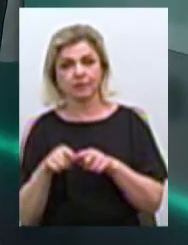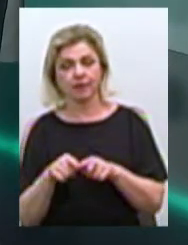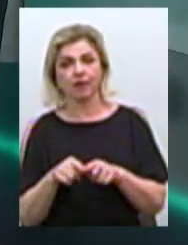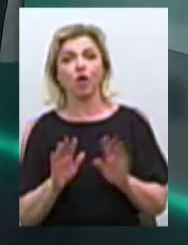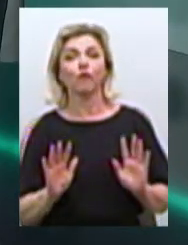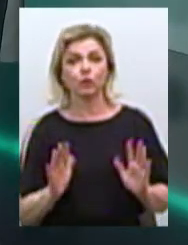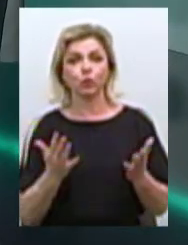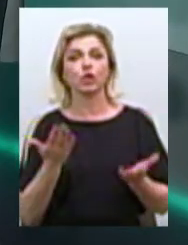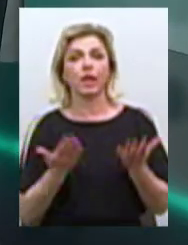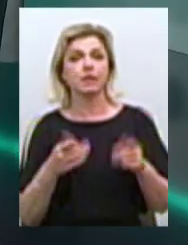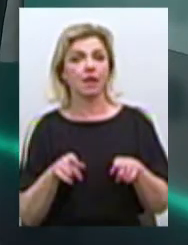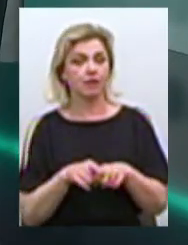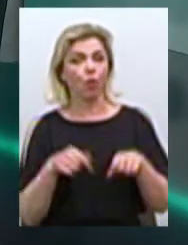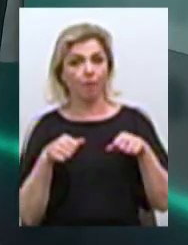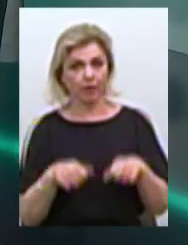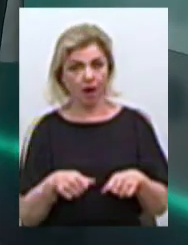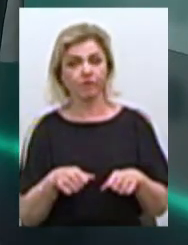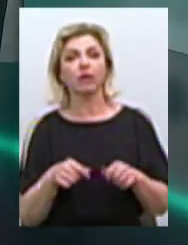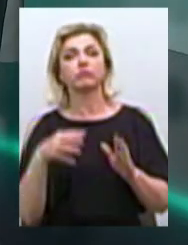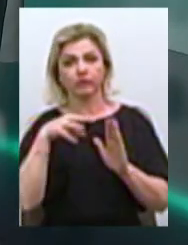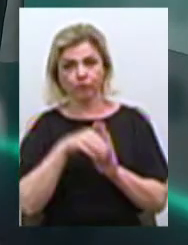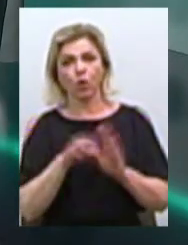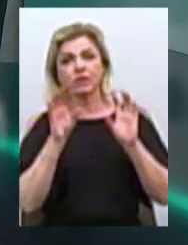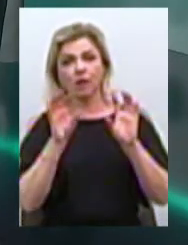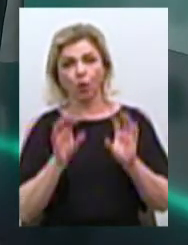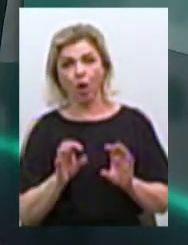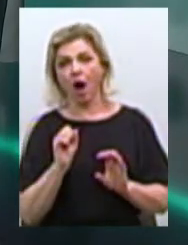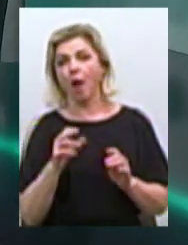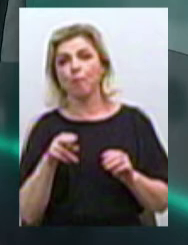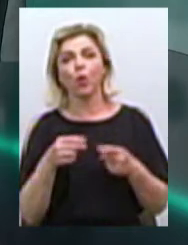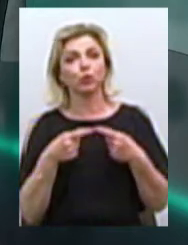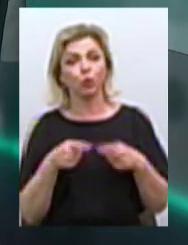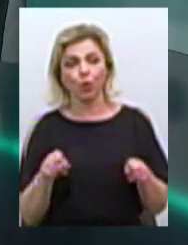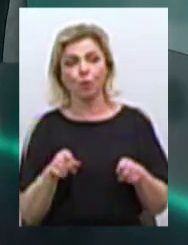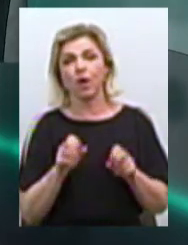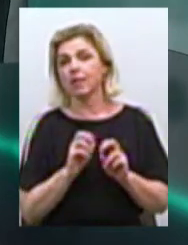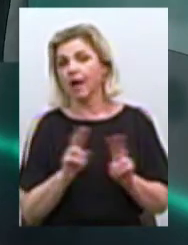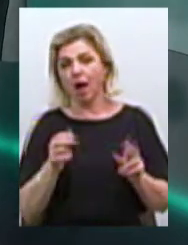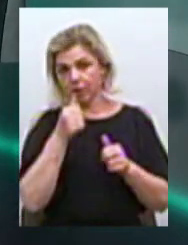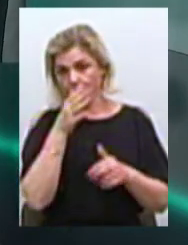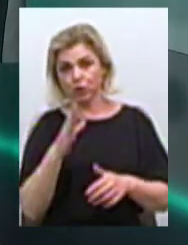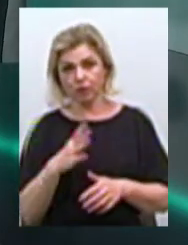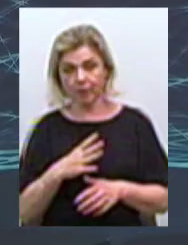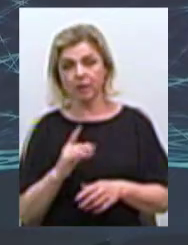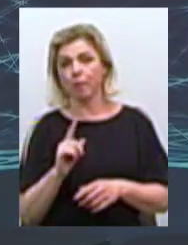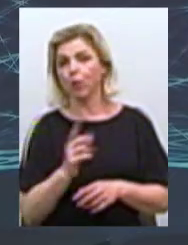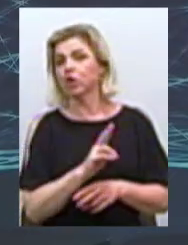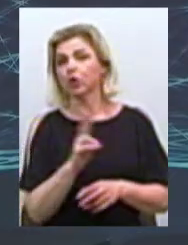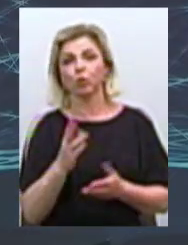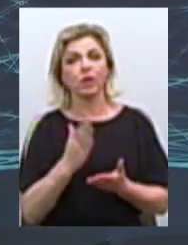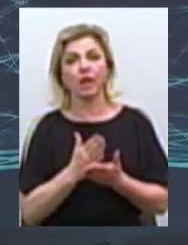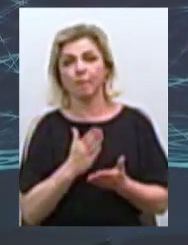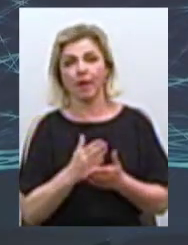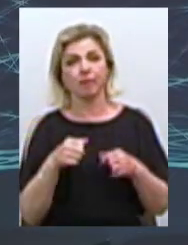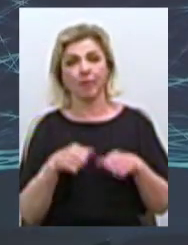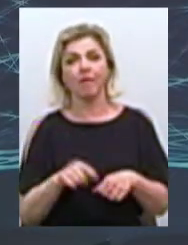в случае, якщо таке право підусмотрено законом, а по-другому никак не може бути, тому що ніхто не має требувати